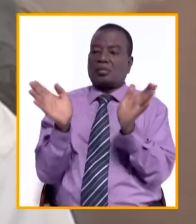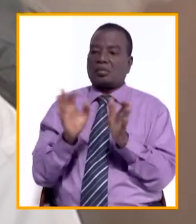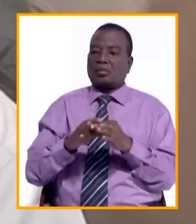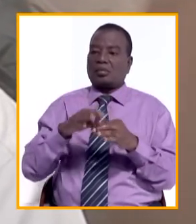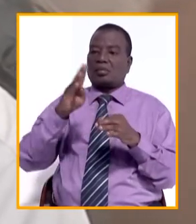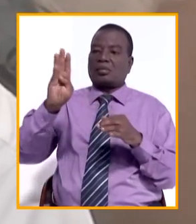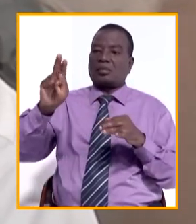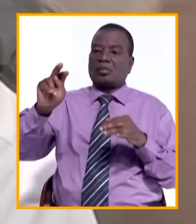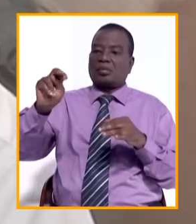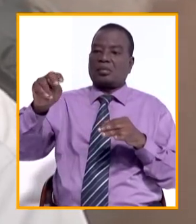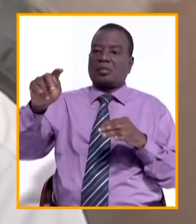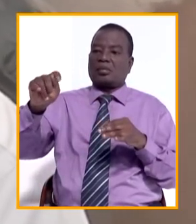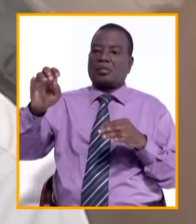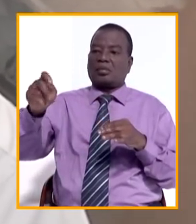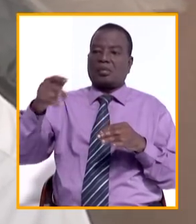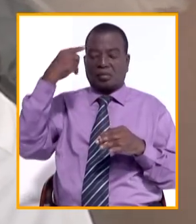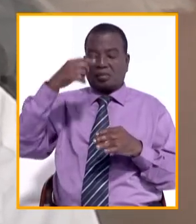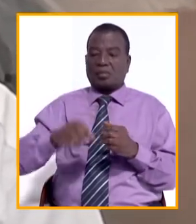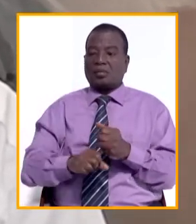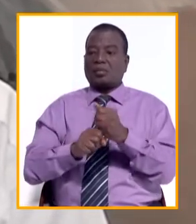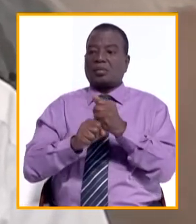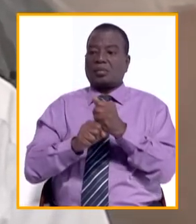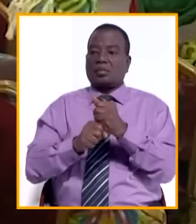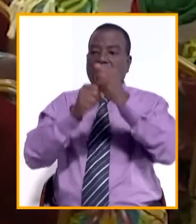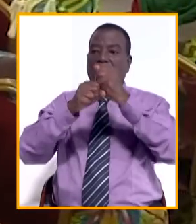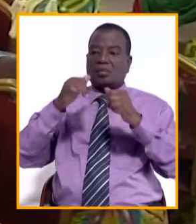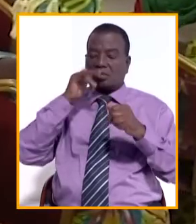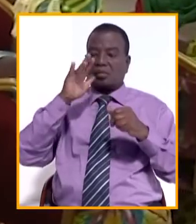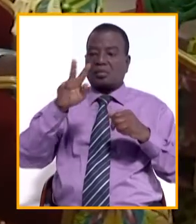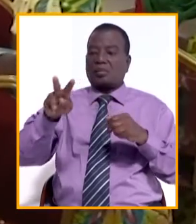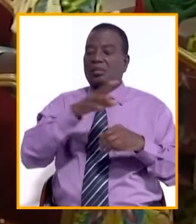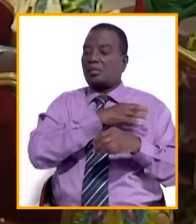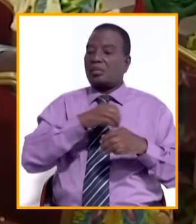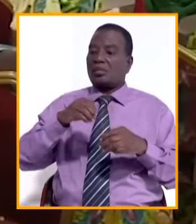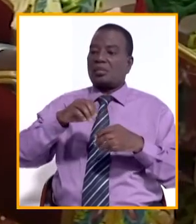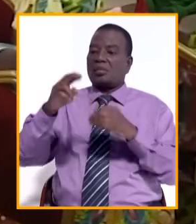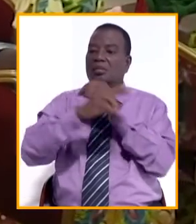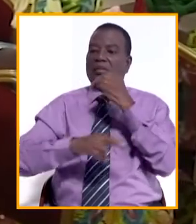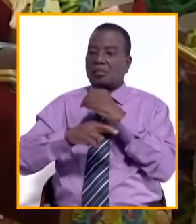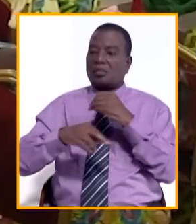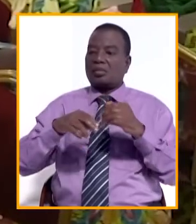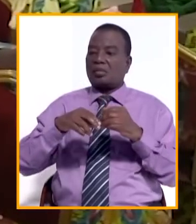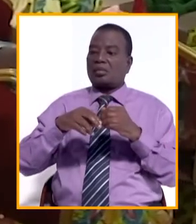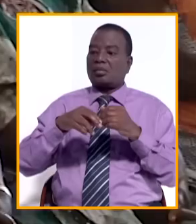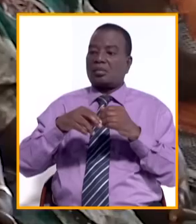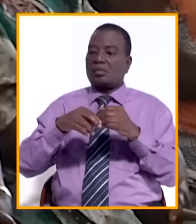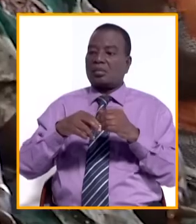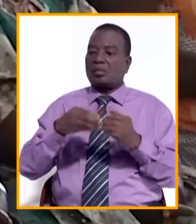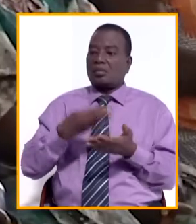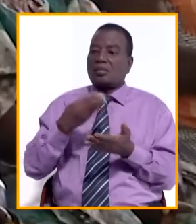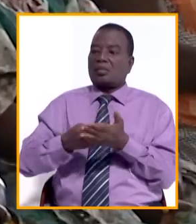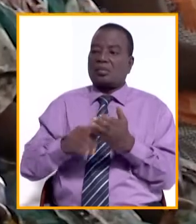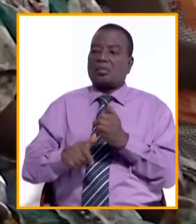du BNED pour le soutien aux femmes de la commune de Fourna, région du Ambole. Un fonds de soutien qui vise à